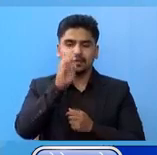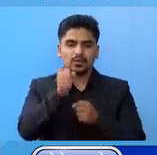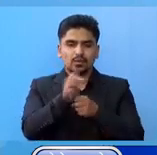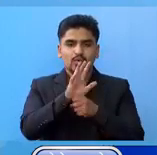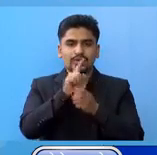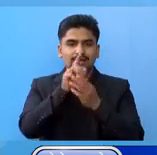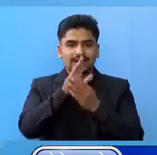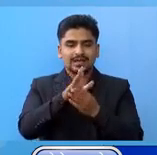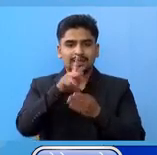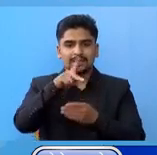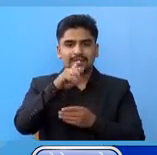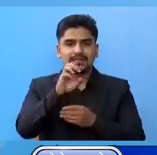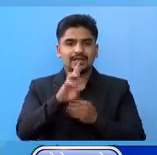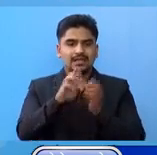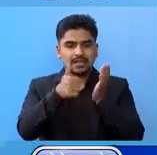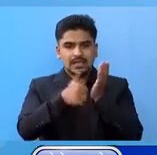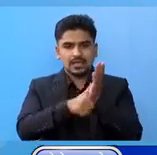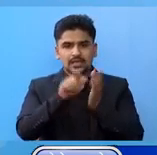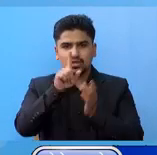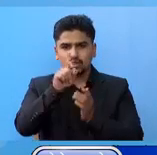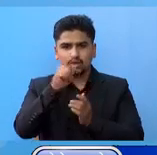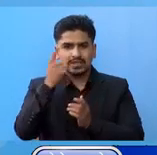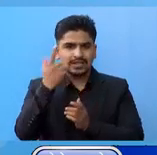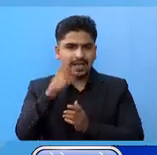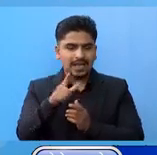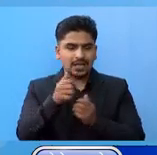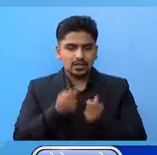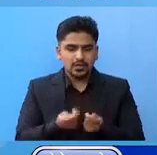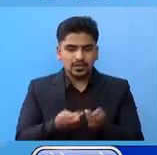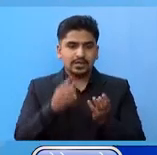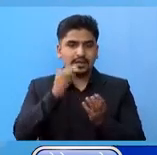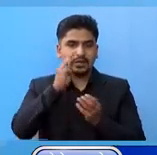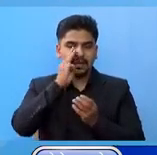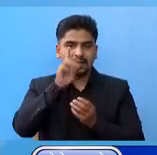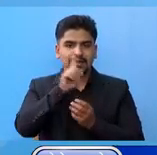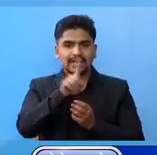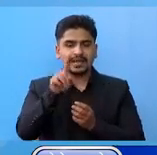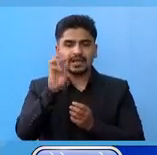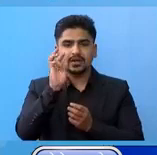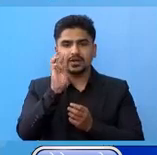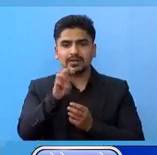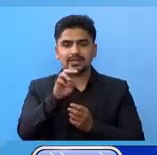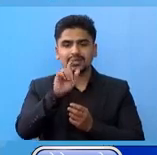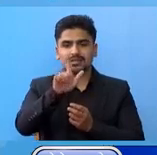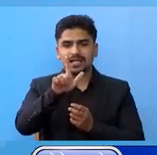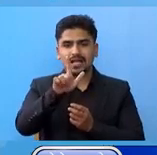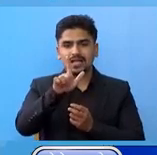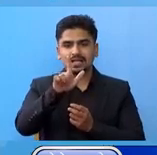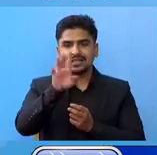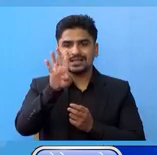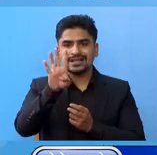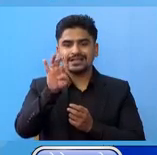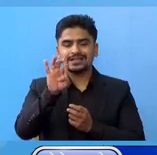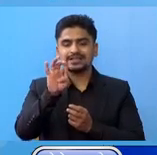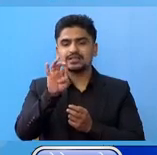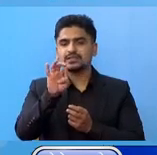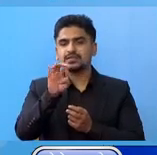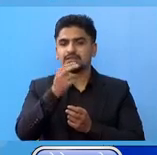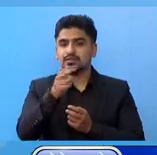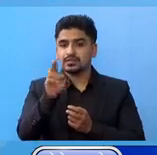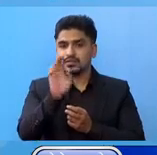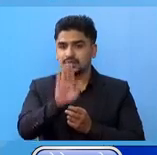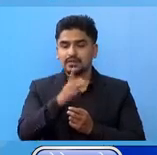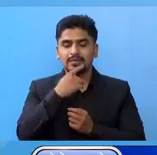-19 PCR टेस्ट प्रती 10 लाख जन संख्या मां 11,640 चा बने